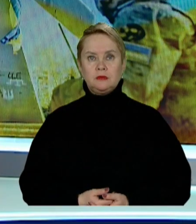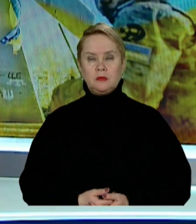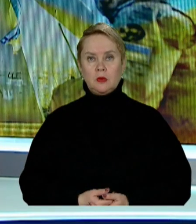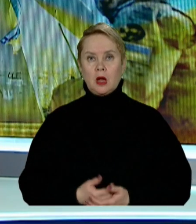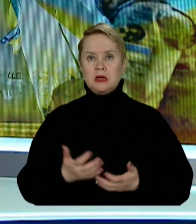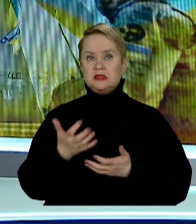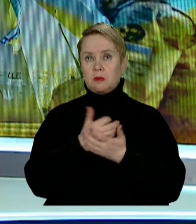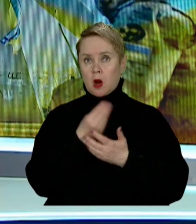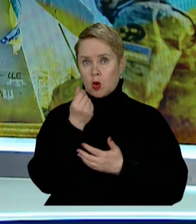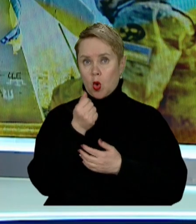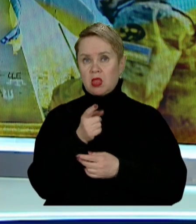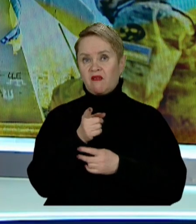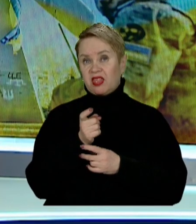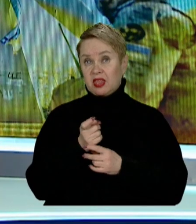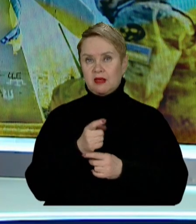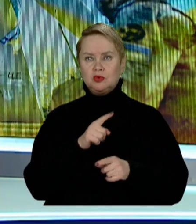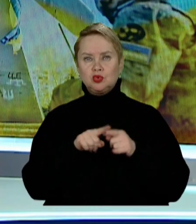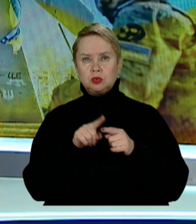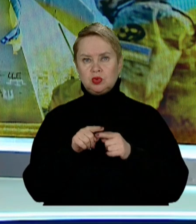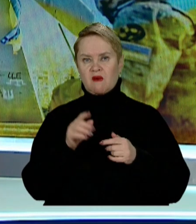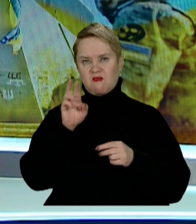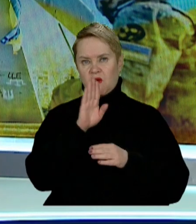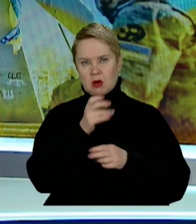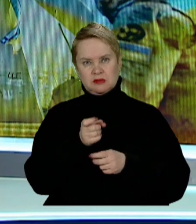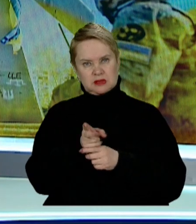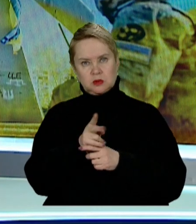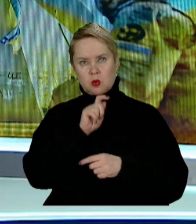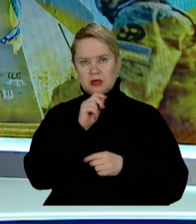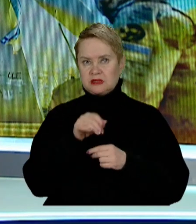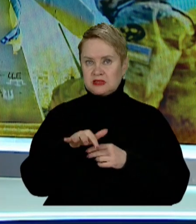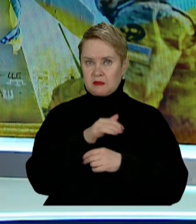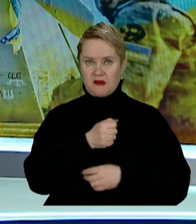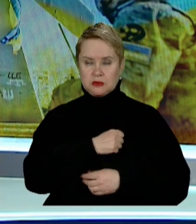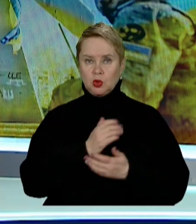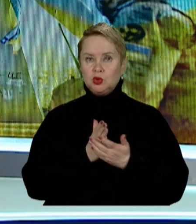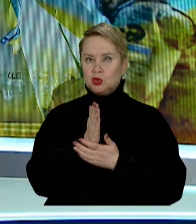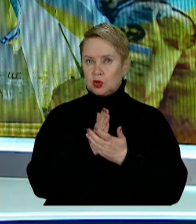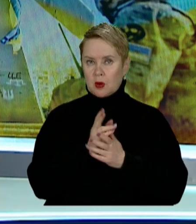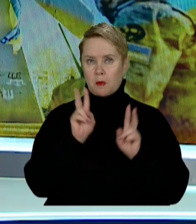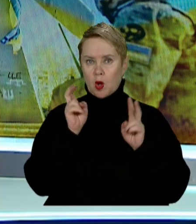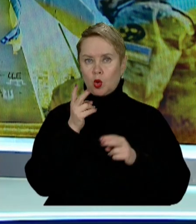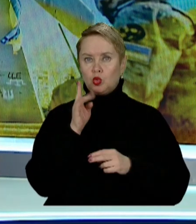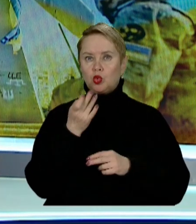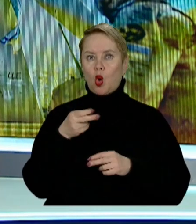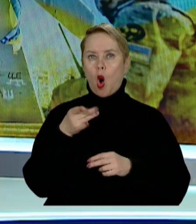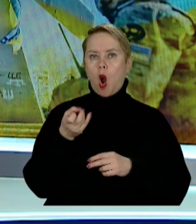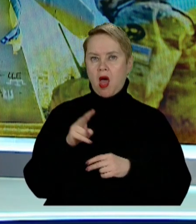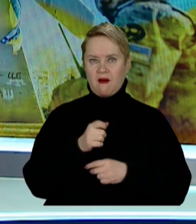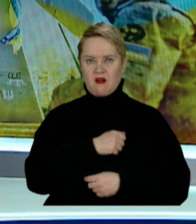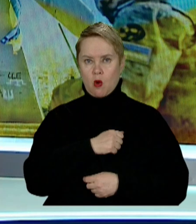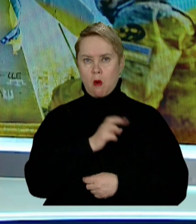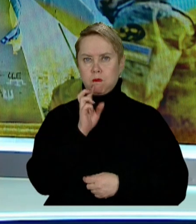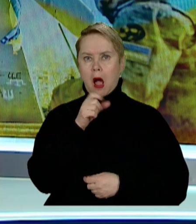Збирає гроші на гвинтівку, аби швидше гнати ворога з української землі. Військовослужбовець з позивним «Доля», який воює на